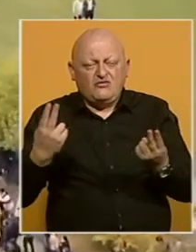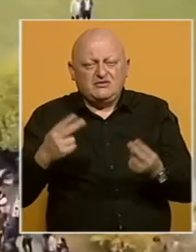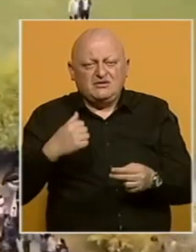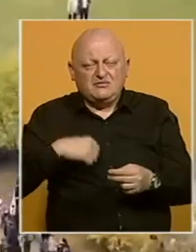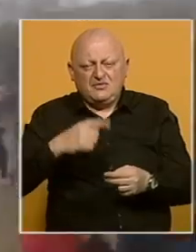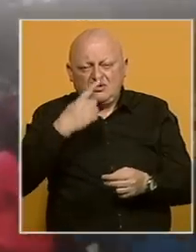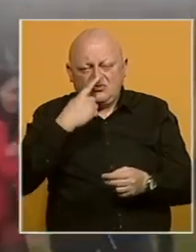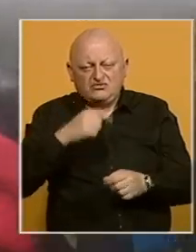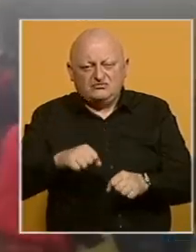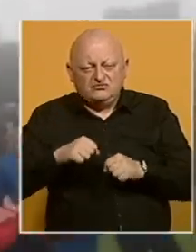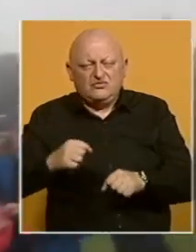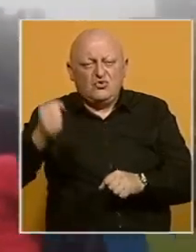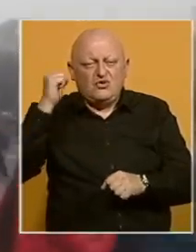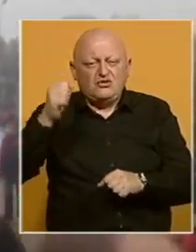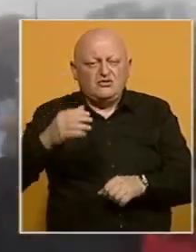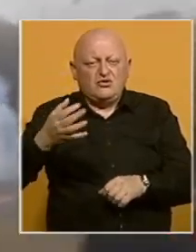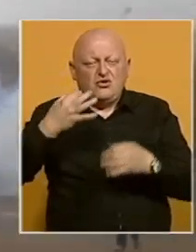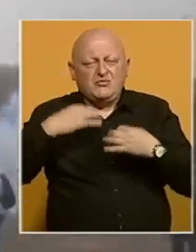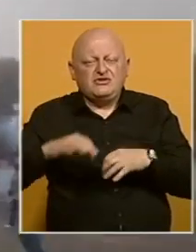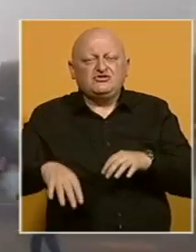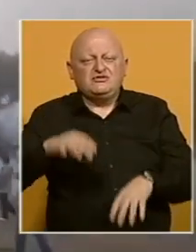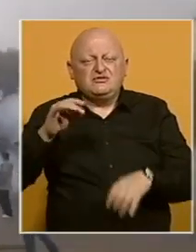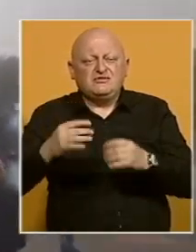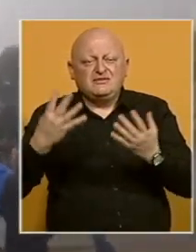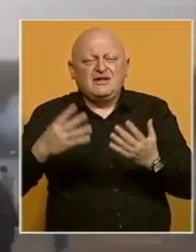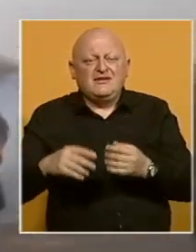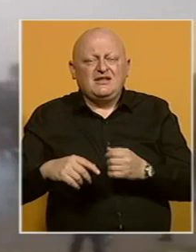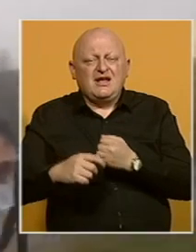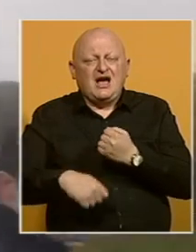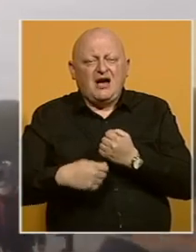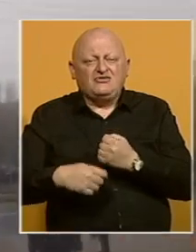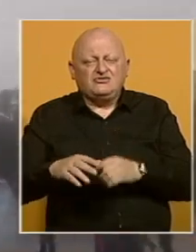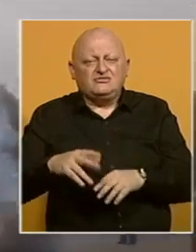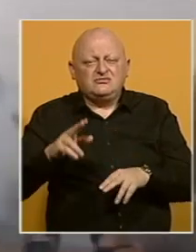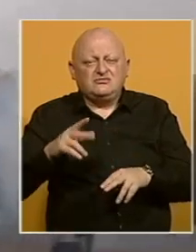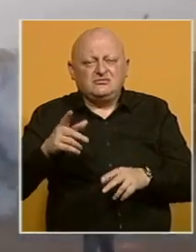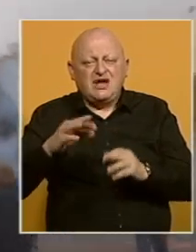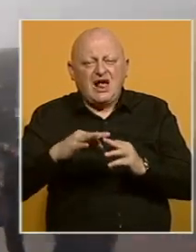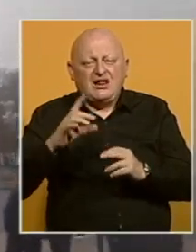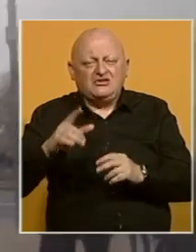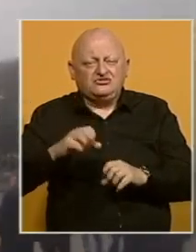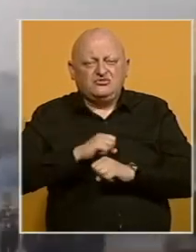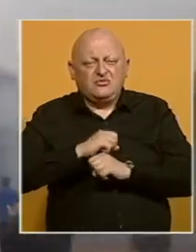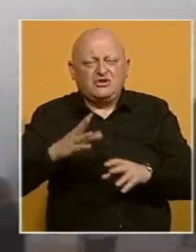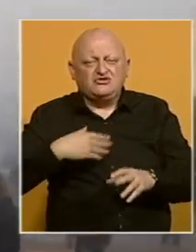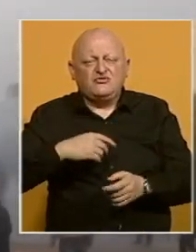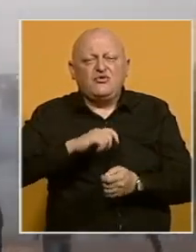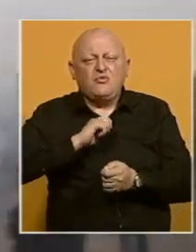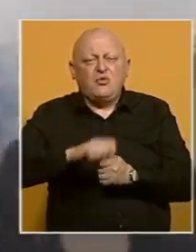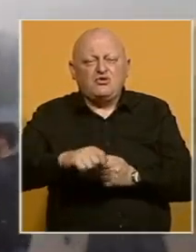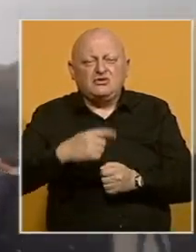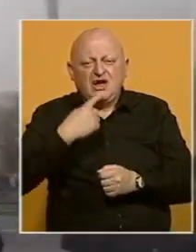Bjelorusi upotresaju protesti od predsjedničkih izbora 9. augusta, na kojima je Aleksandar Lukašenko proglasio pobjedu,